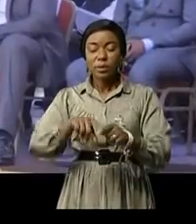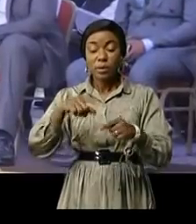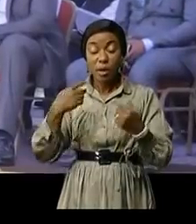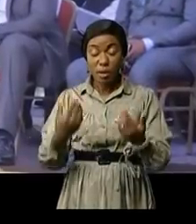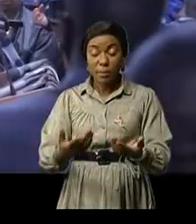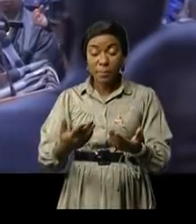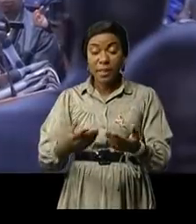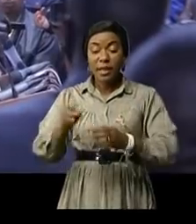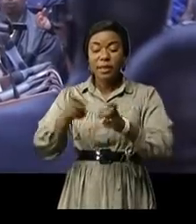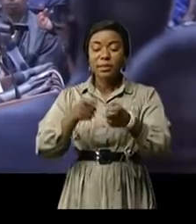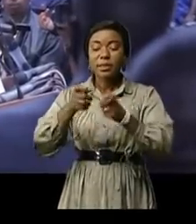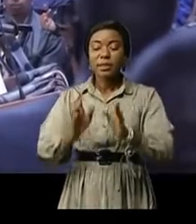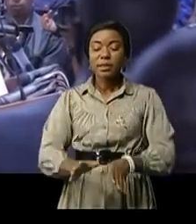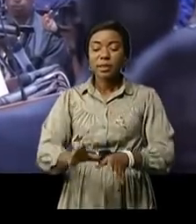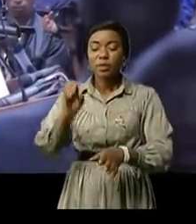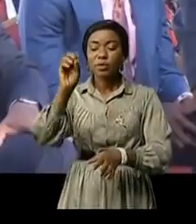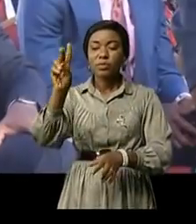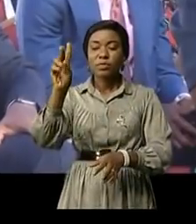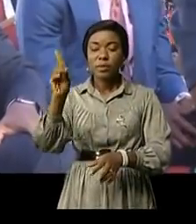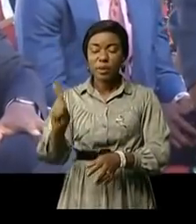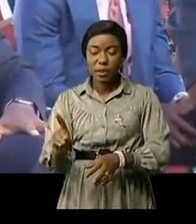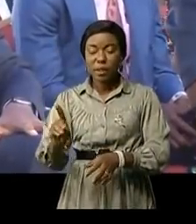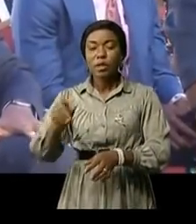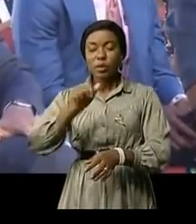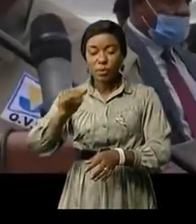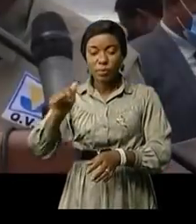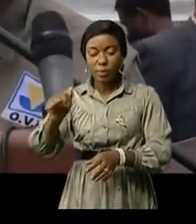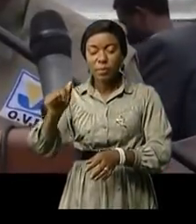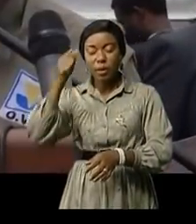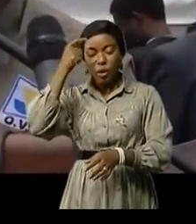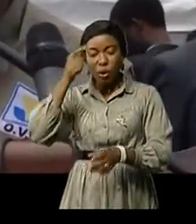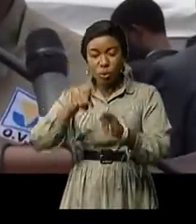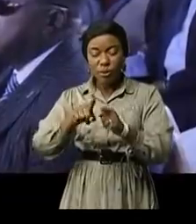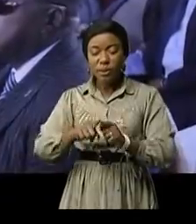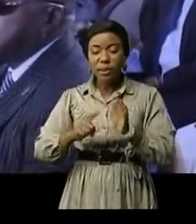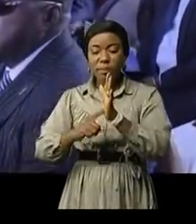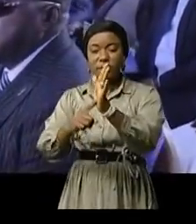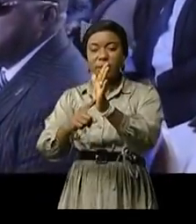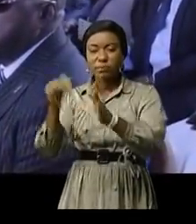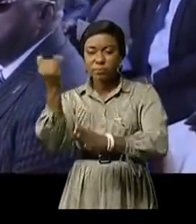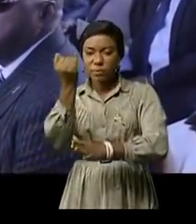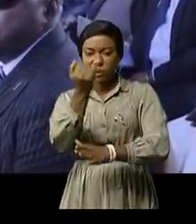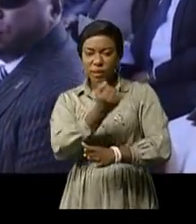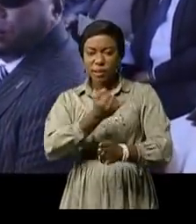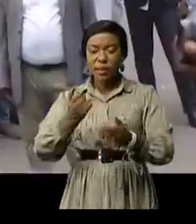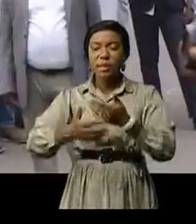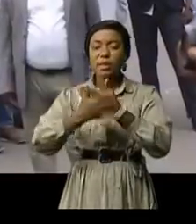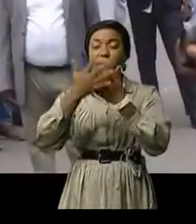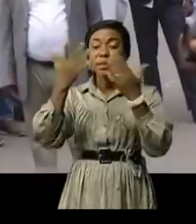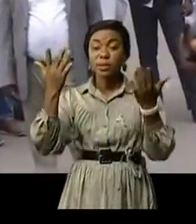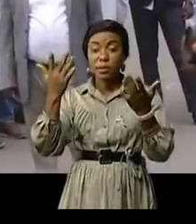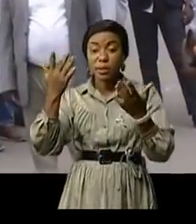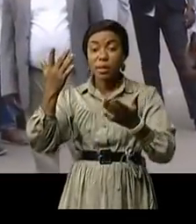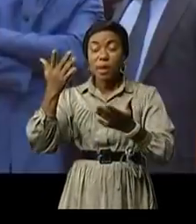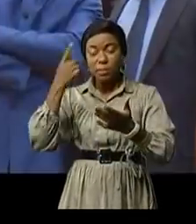Ntoumba, directeur général de l'office de voirie et drainage, maître d'ouvrage délégué, a présenté l'affiche technique de Kinshasa Zéro Trou qui,